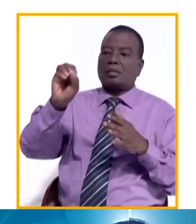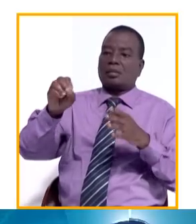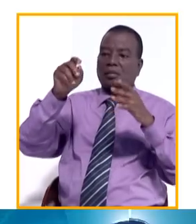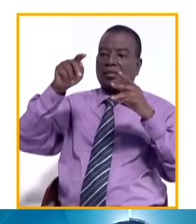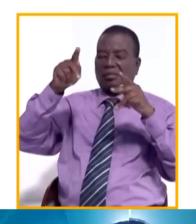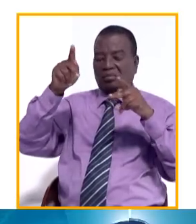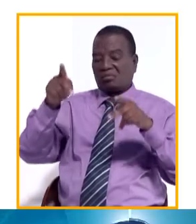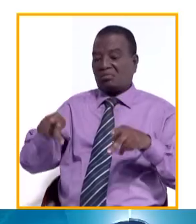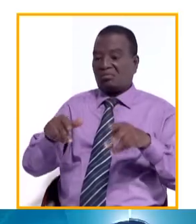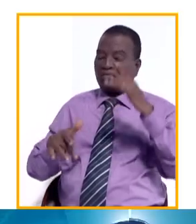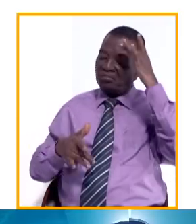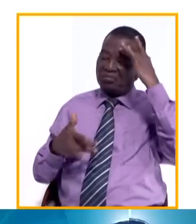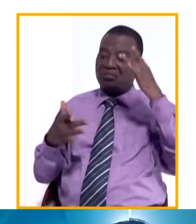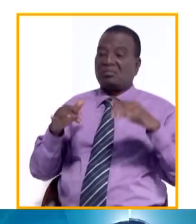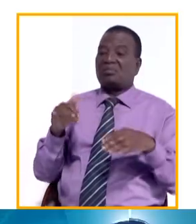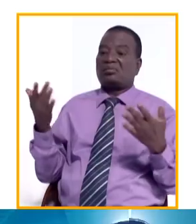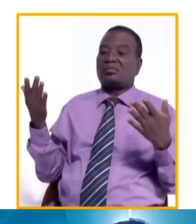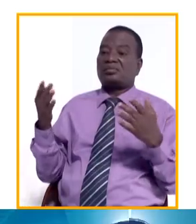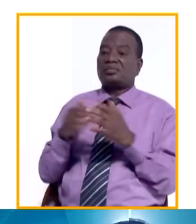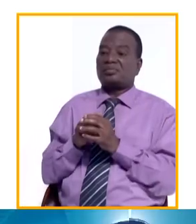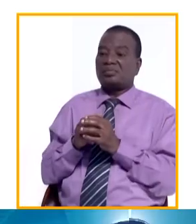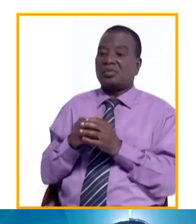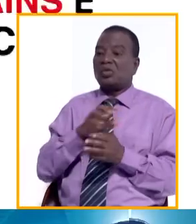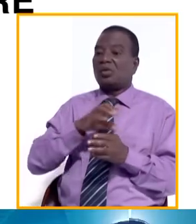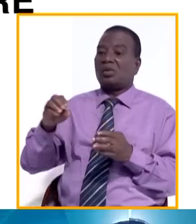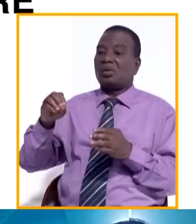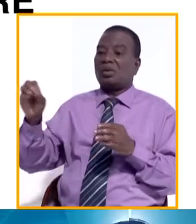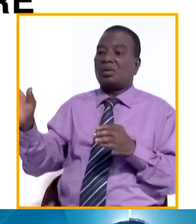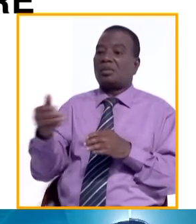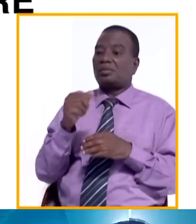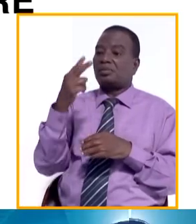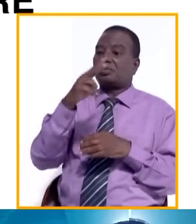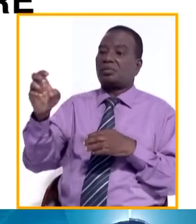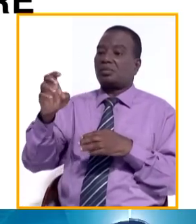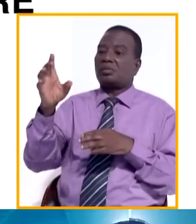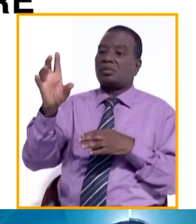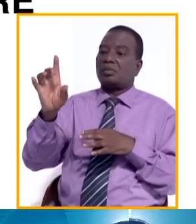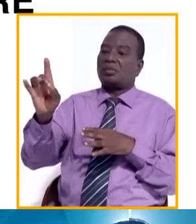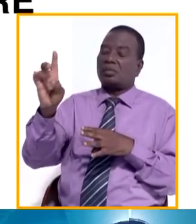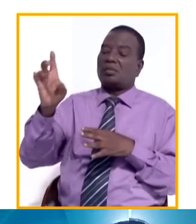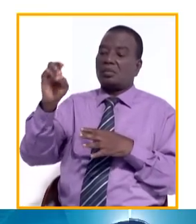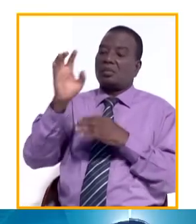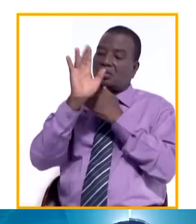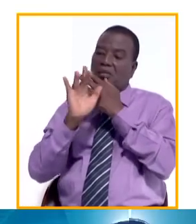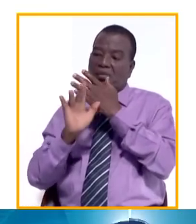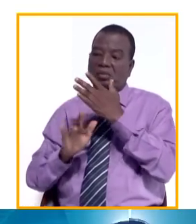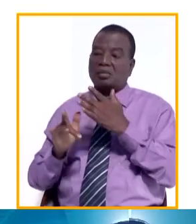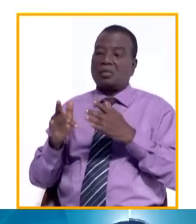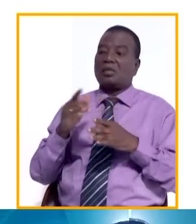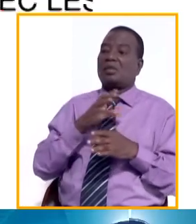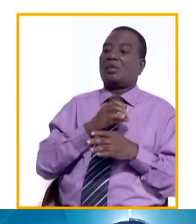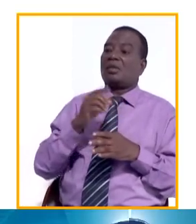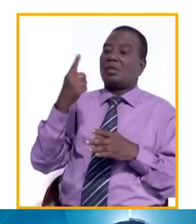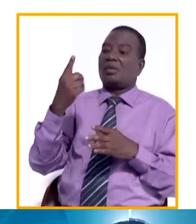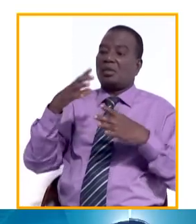nouveaux cas de Covid-19 sur 277 échantillons prélevés, soit 0% de cas positifs, 1 guéri et